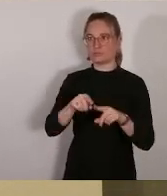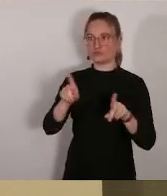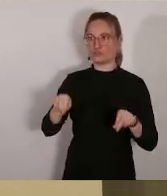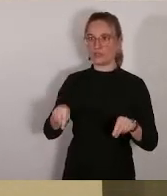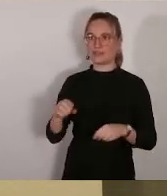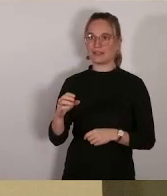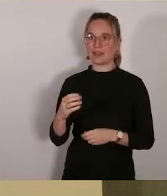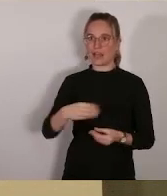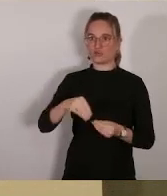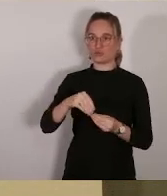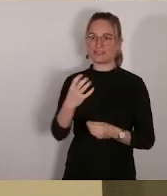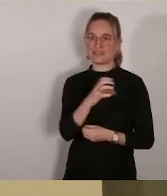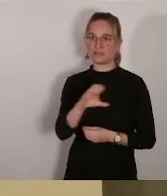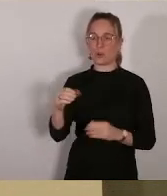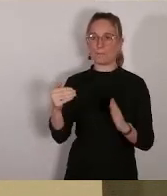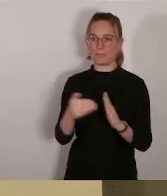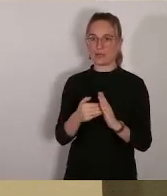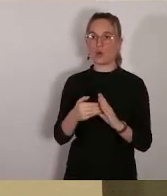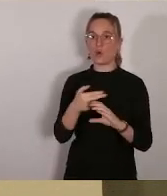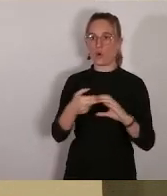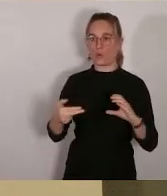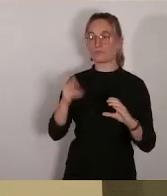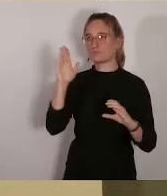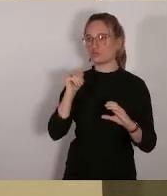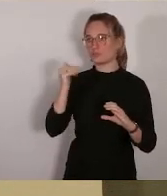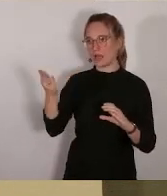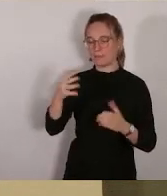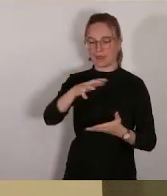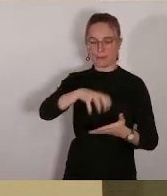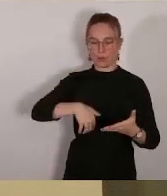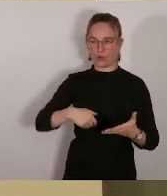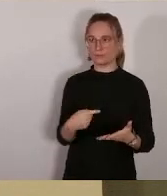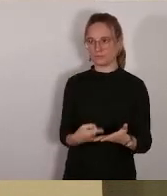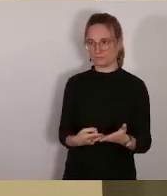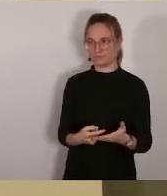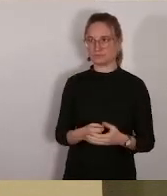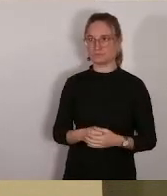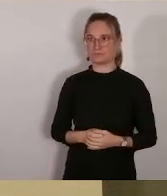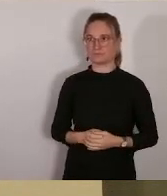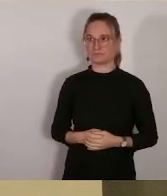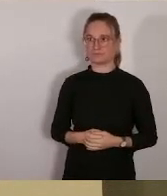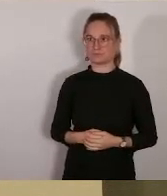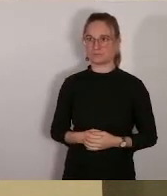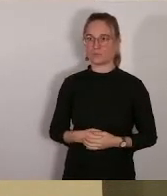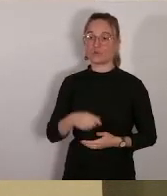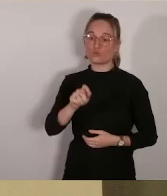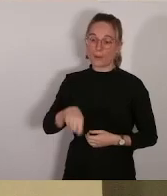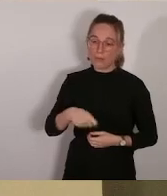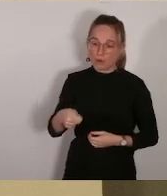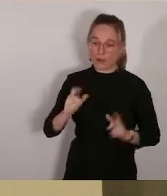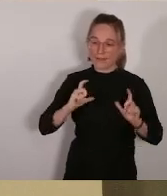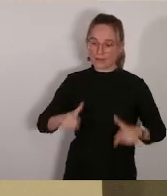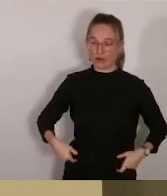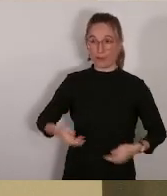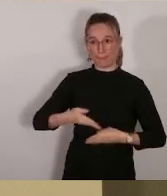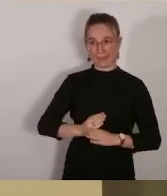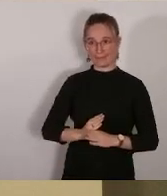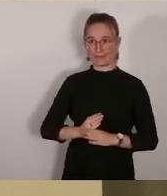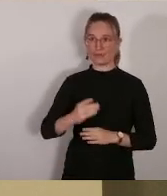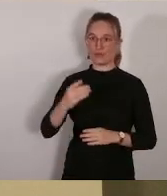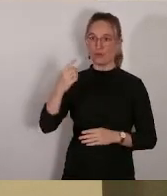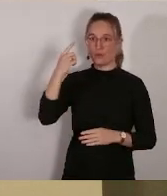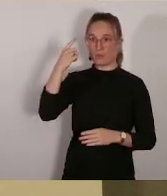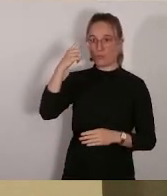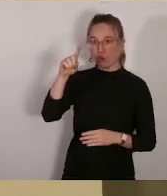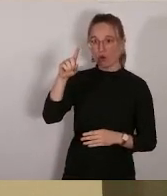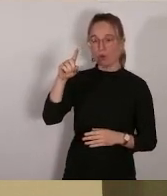et c'est l'objet de ce rapport. On devrait logiquement livrer l'école avant l'été enfin on devrait nous livrer l